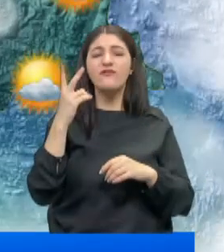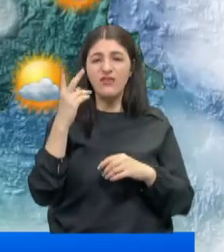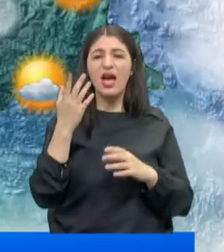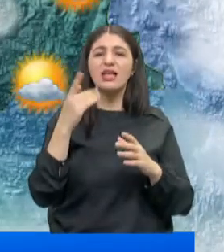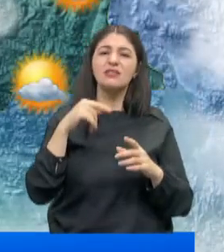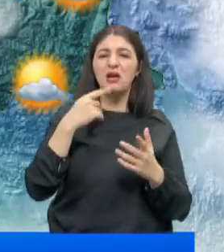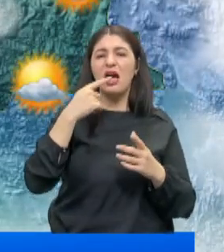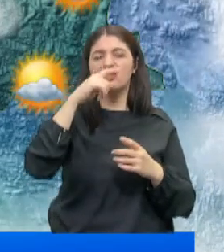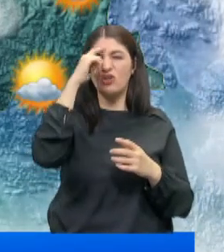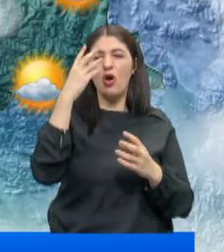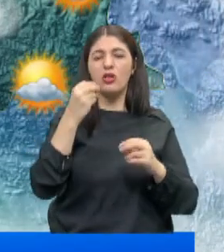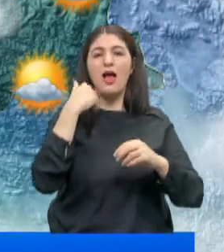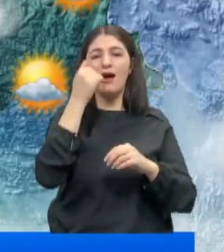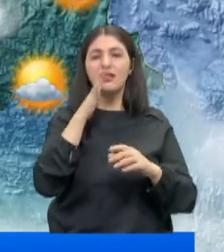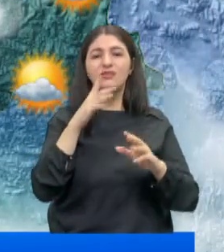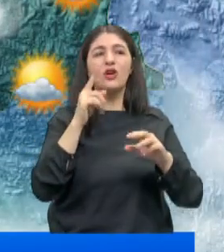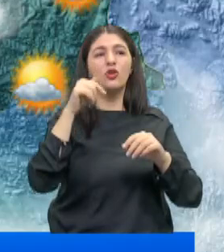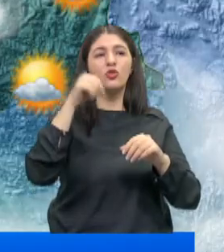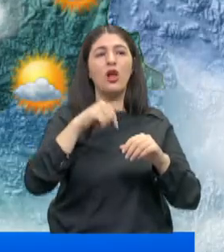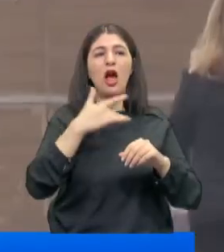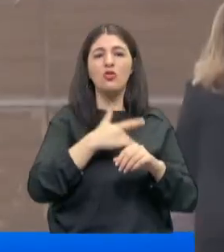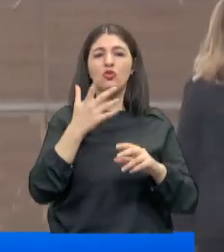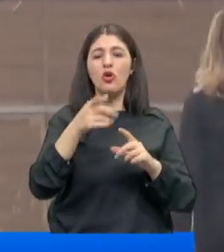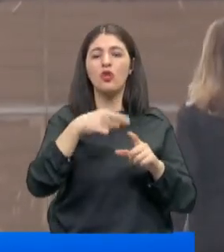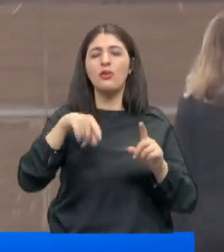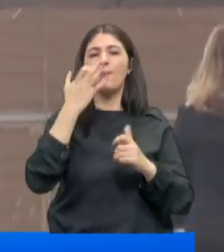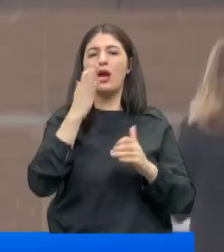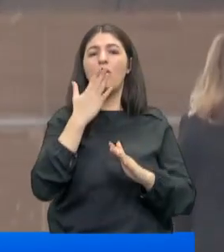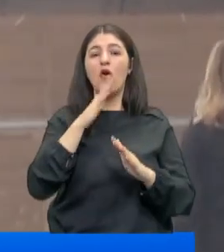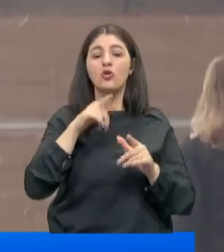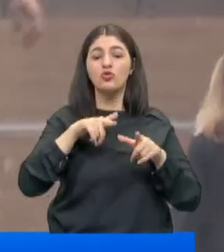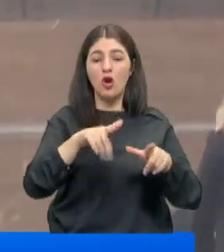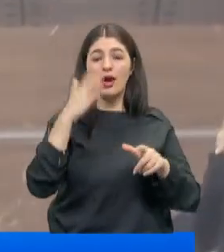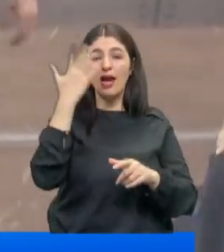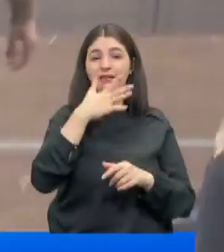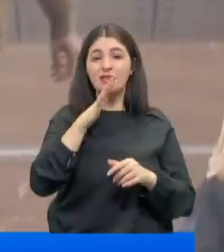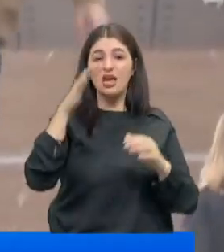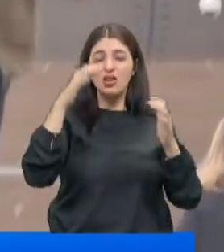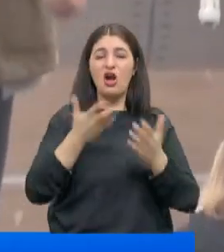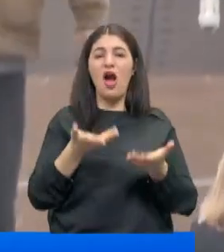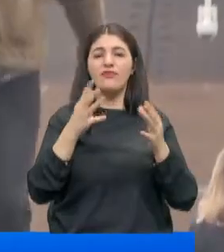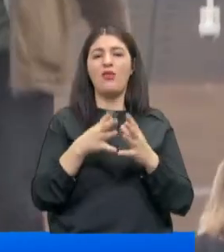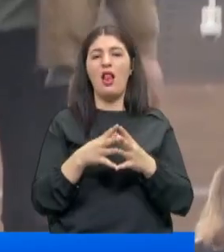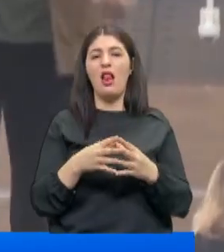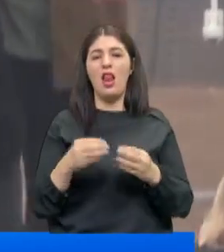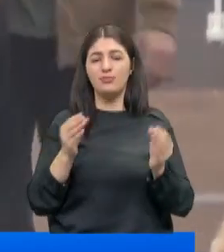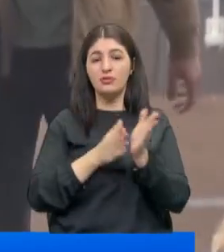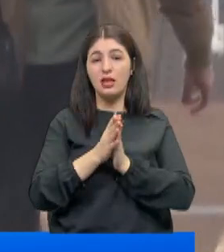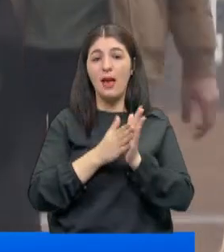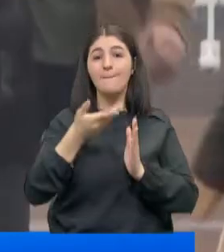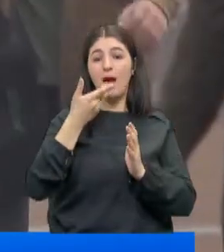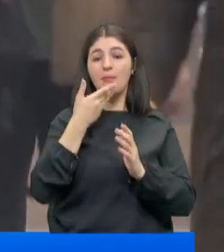sıcak olan Akdeniz'le Güneydoğu Anadolu bölgelerinde beklenmiyor. Salı, Doğu Karadeniz'deki yağışlar hafifleyerek etkisini yitirecek.